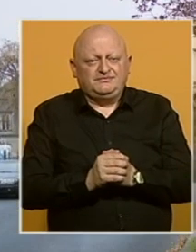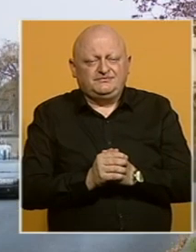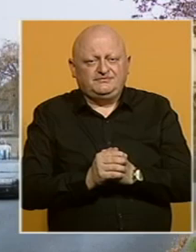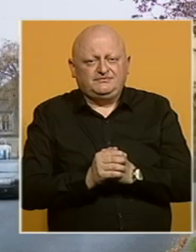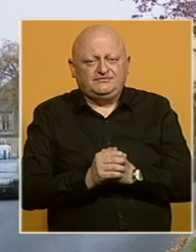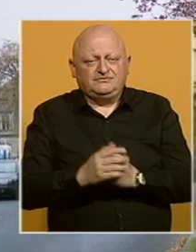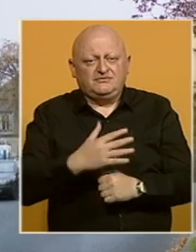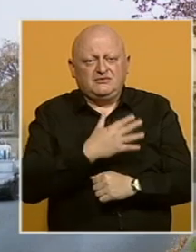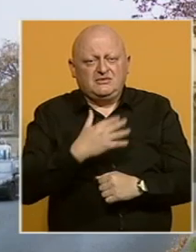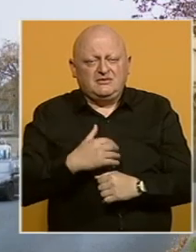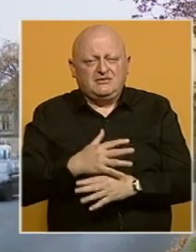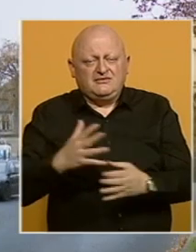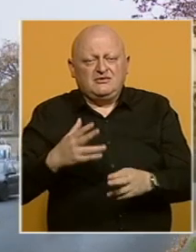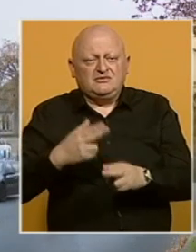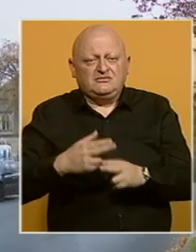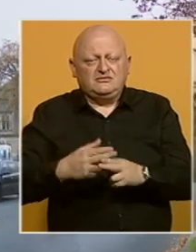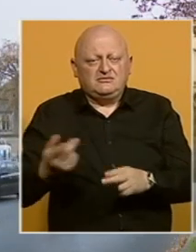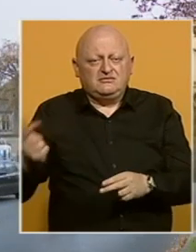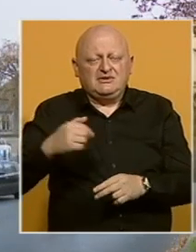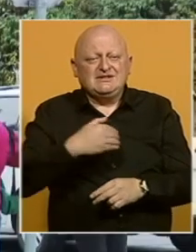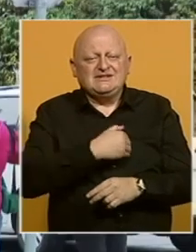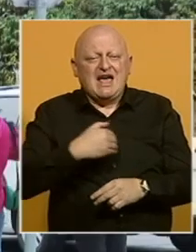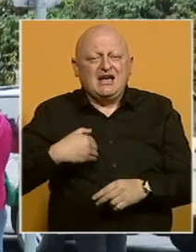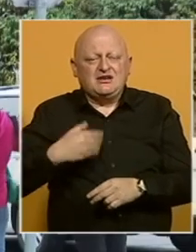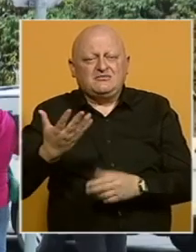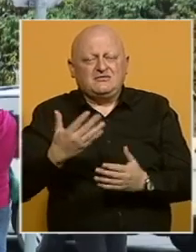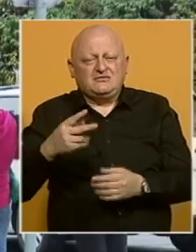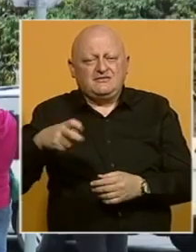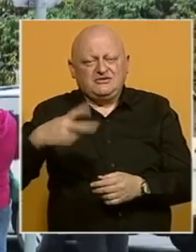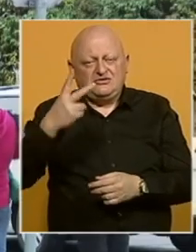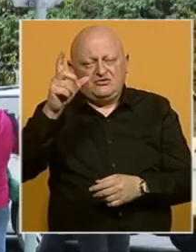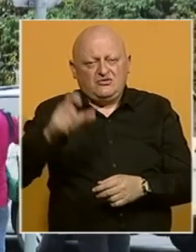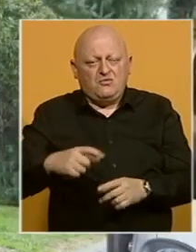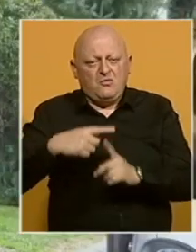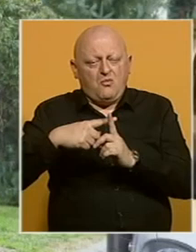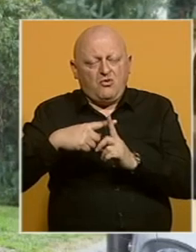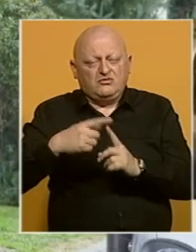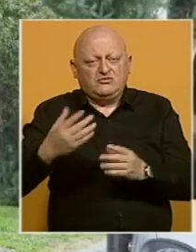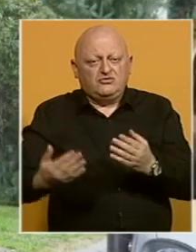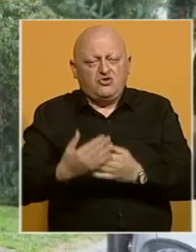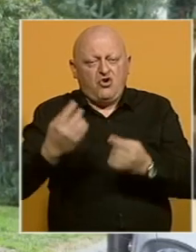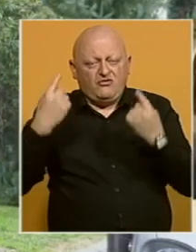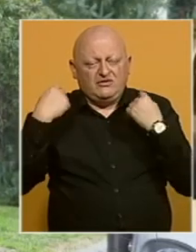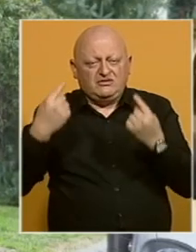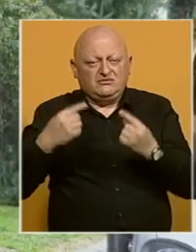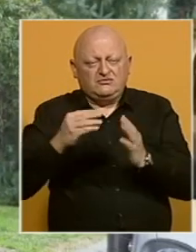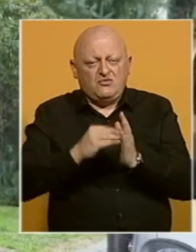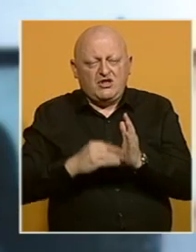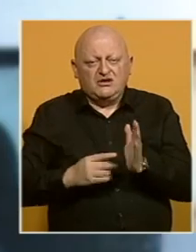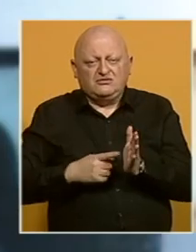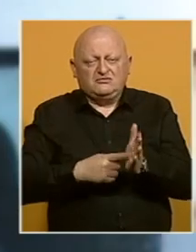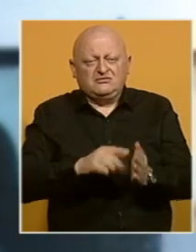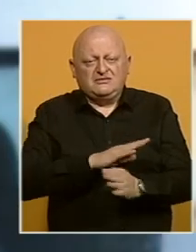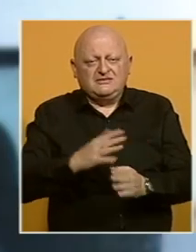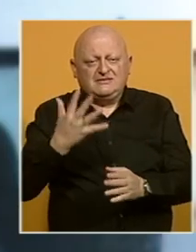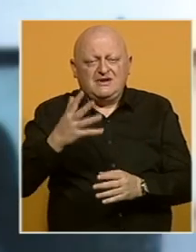U Hrvatskoj većina zaraženih dolazi iz Zagreba, gdje je 201 osoba pozitivna, što je i novi rekord. Podaci pokazuju da je